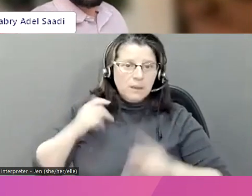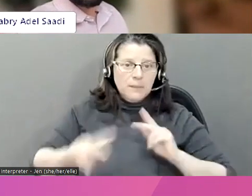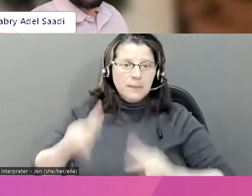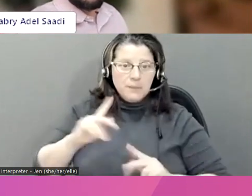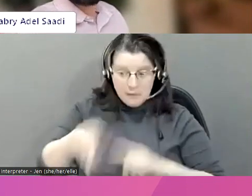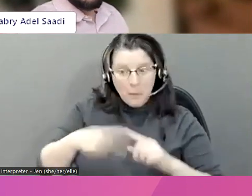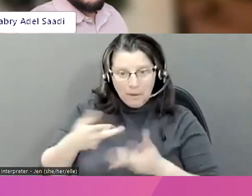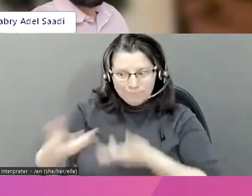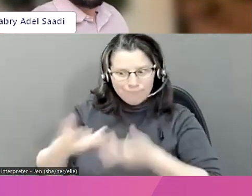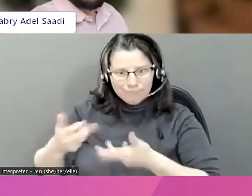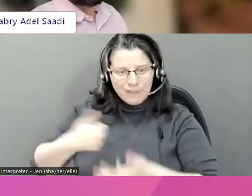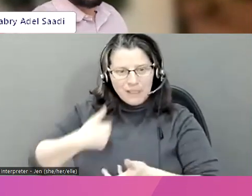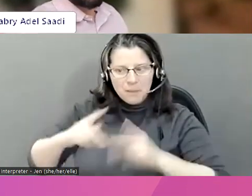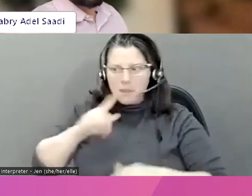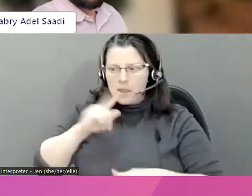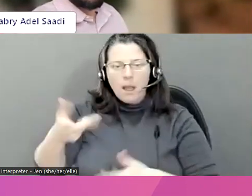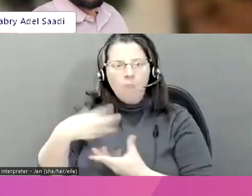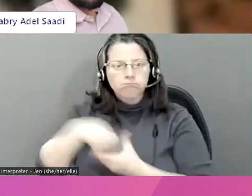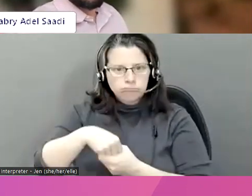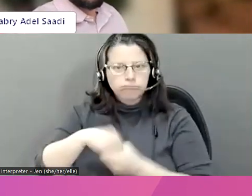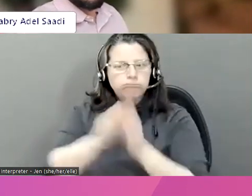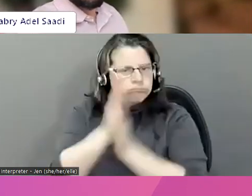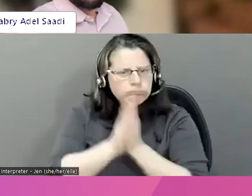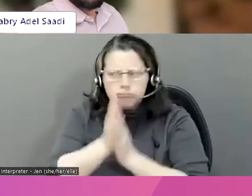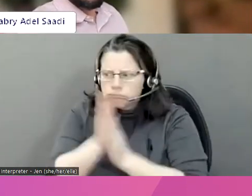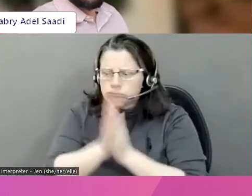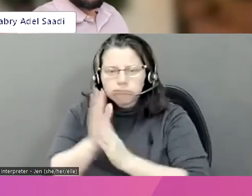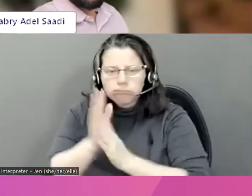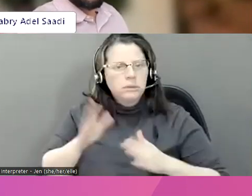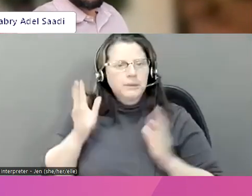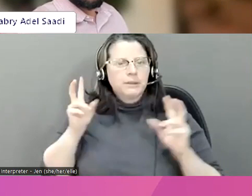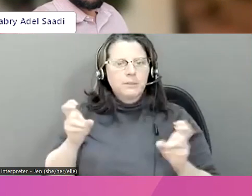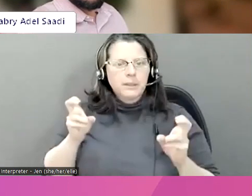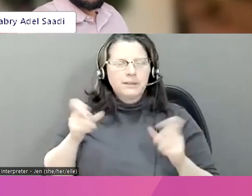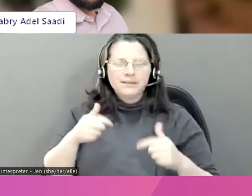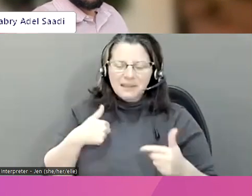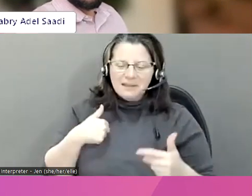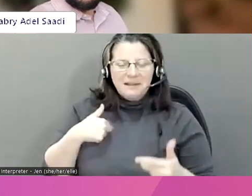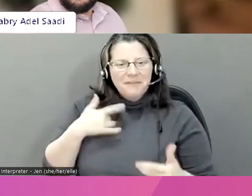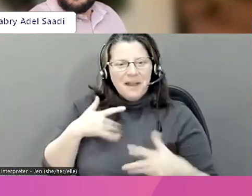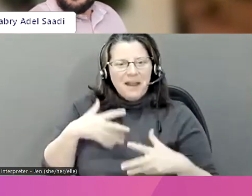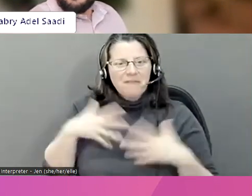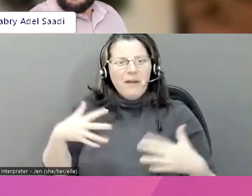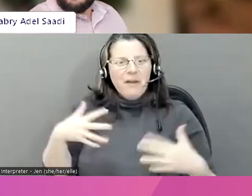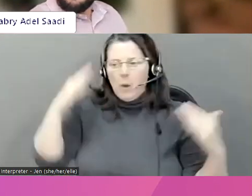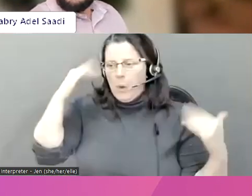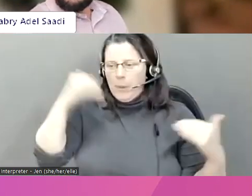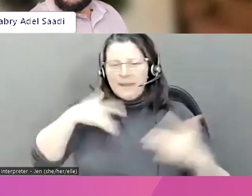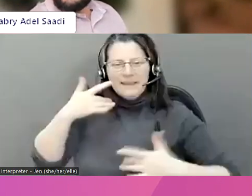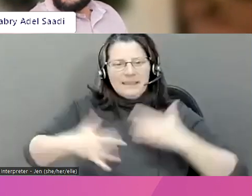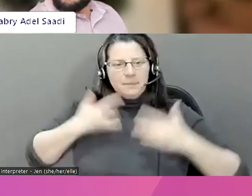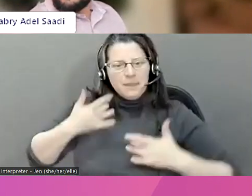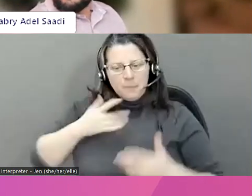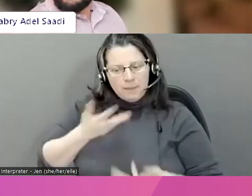Et lorsque les jeunes discutent avec vous, ils sont très intéressés, ils sont extrêmement engagés. Donc, j'ai beaucoup d'espoir. Et